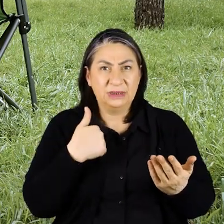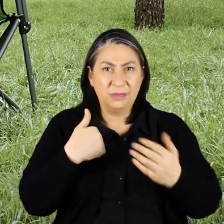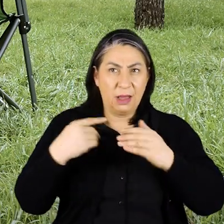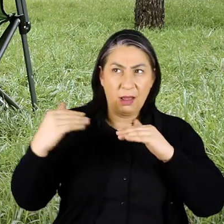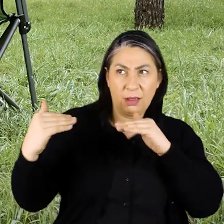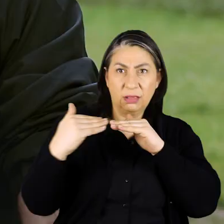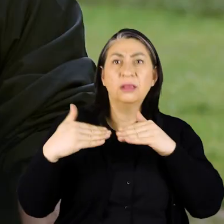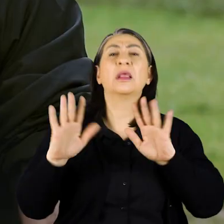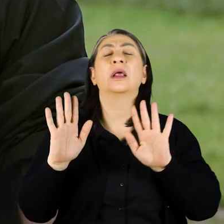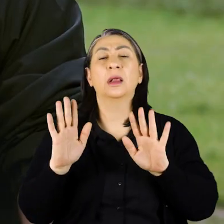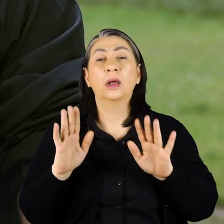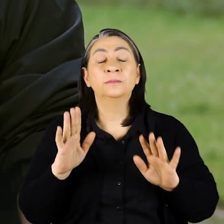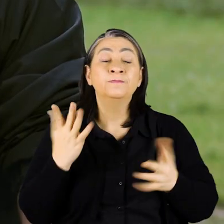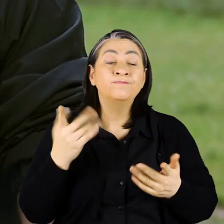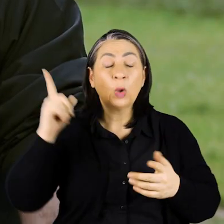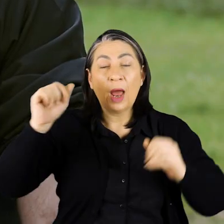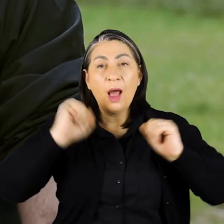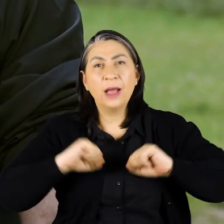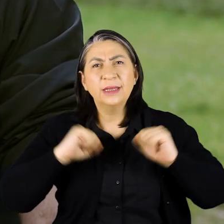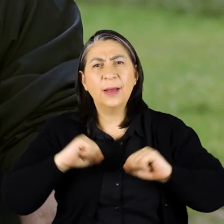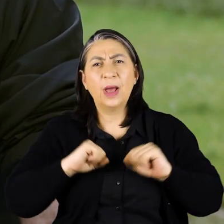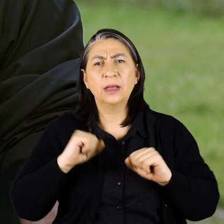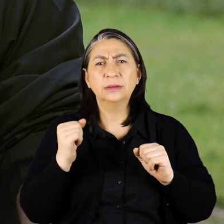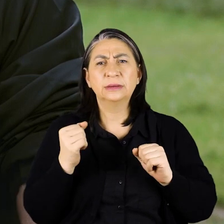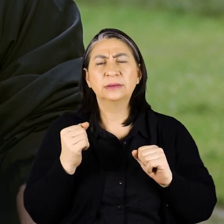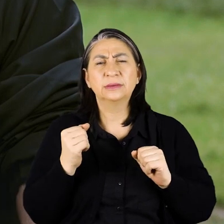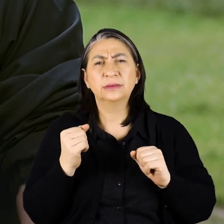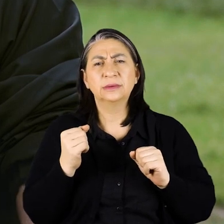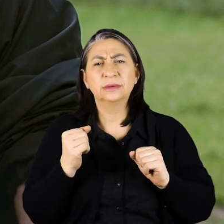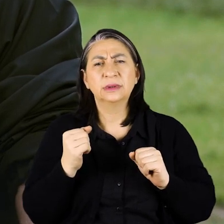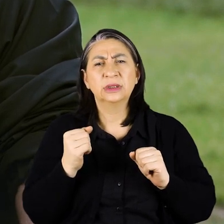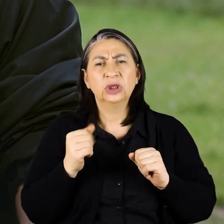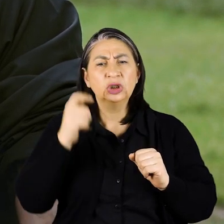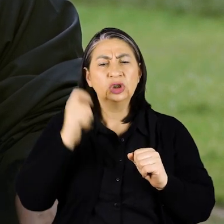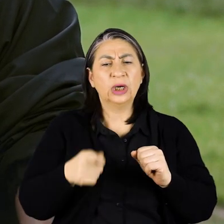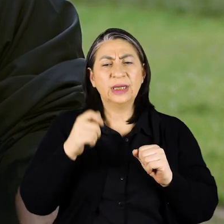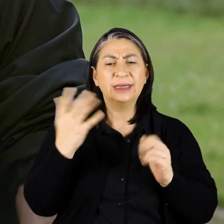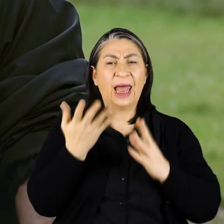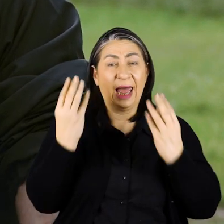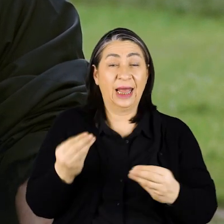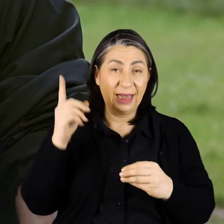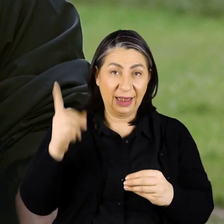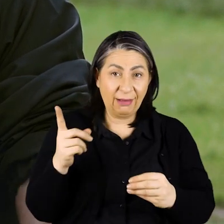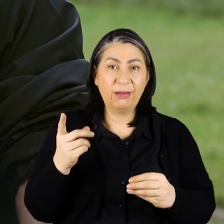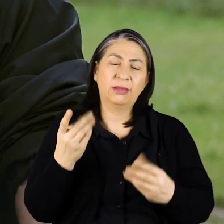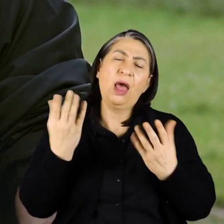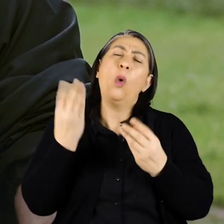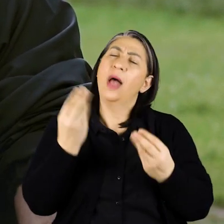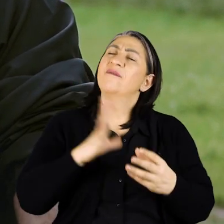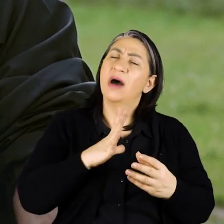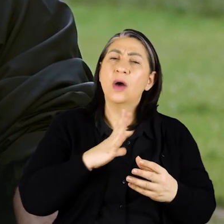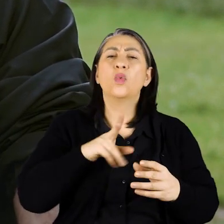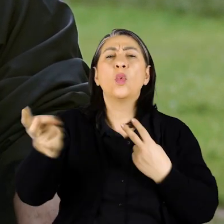kıyaslanamaz herhalde değil mi? Yani onların antrenman durumları nasıl? Şartlar olarak daha iyi olan durumlar var Ne